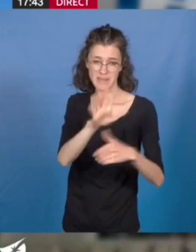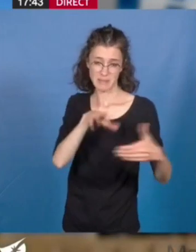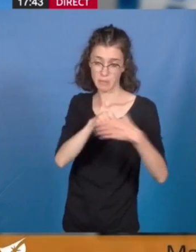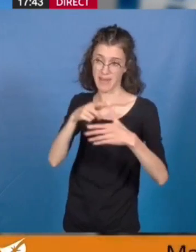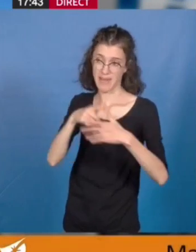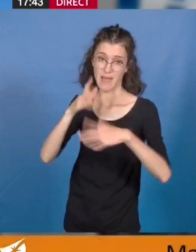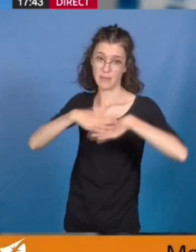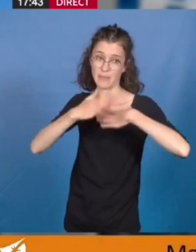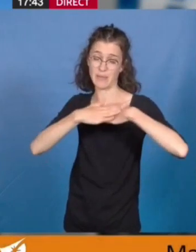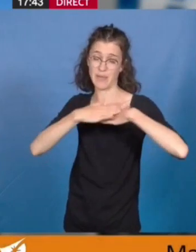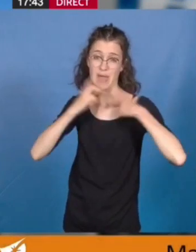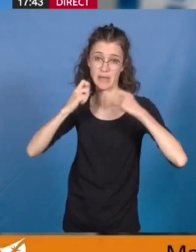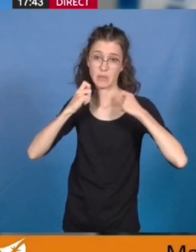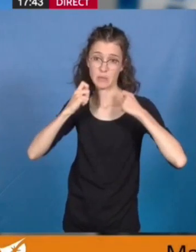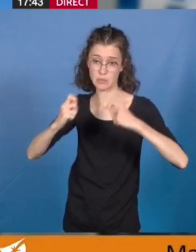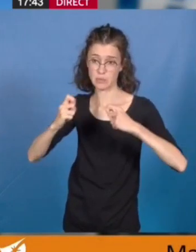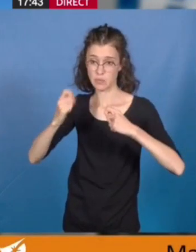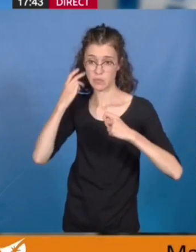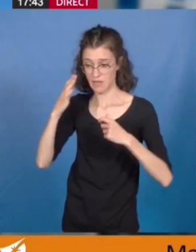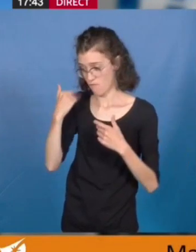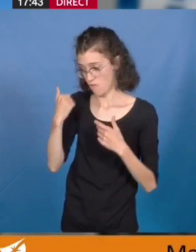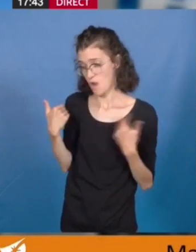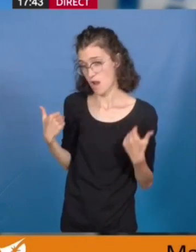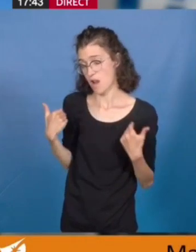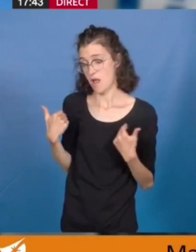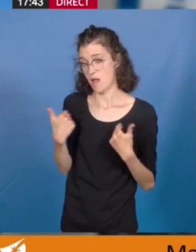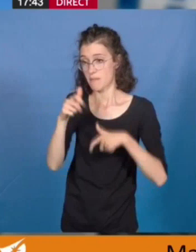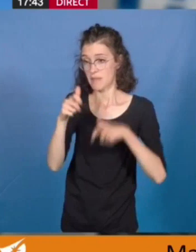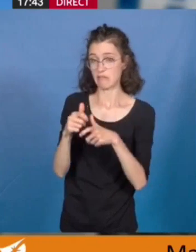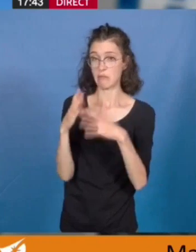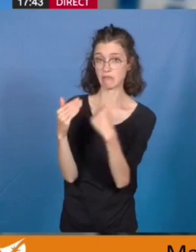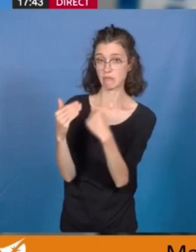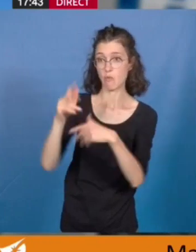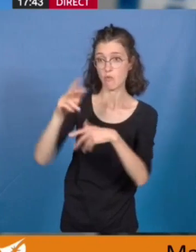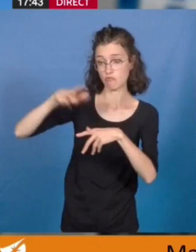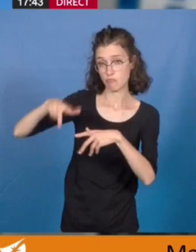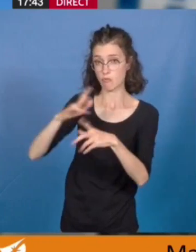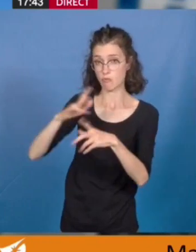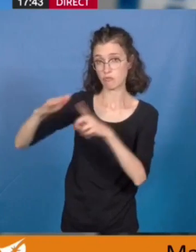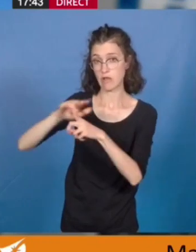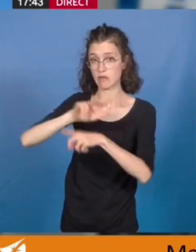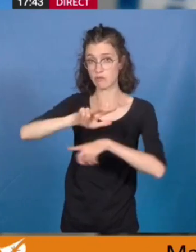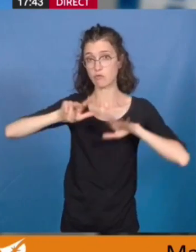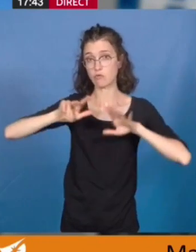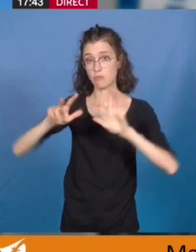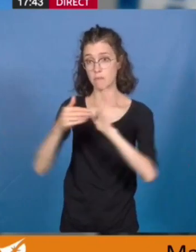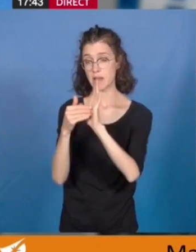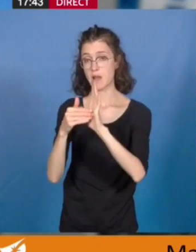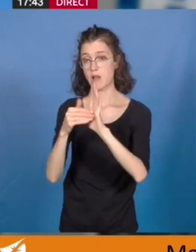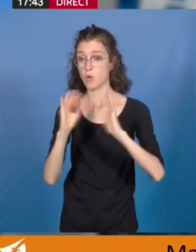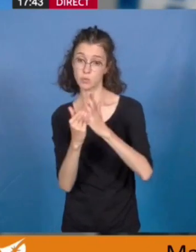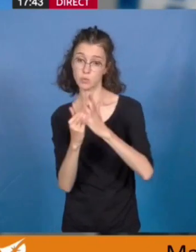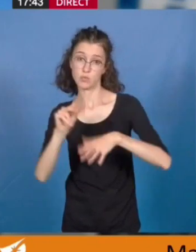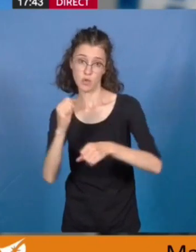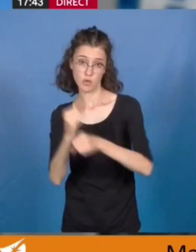115 sur l'année dans notre département, les 38 000 demandeurs de logement social dont plus de la moitié ont moins de 30 ans et le tiers